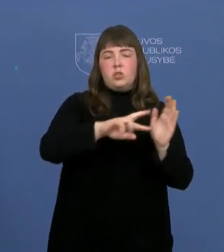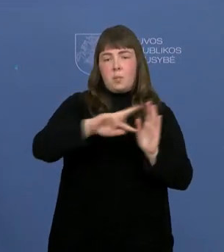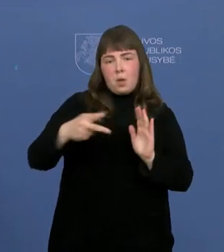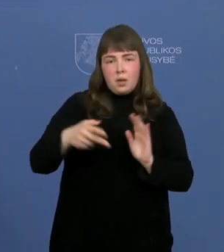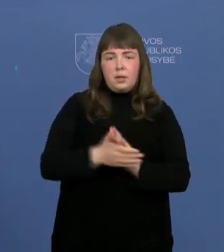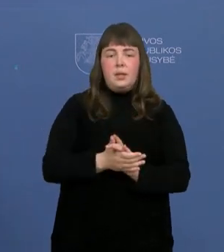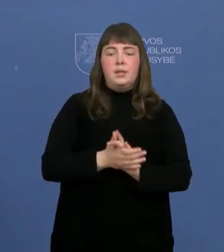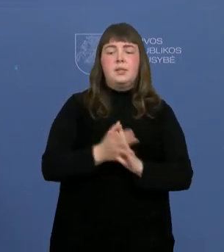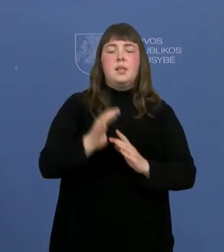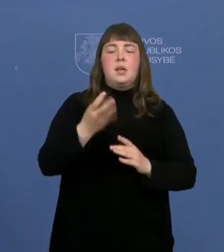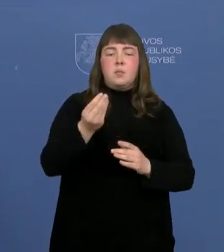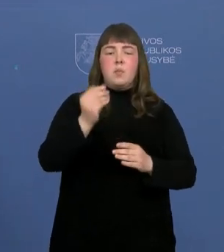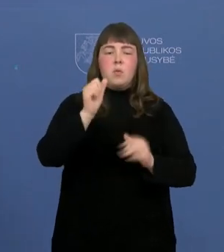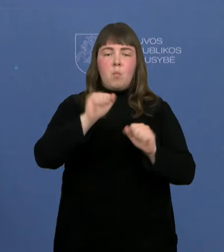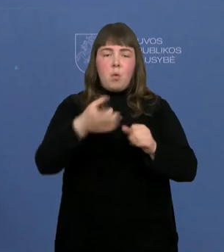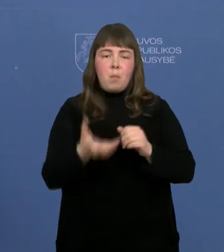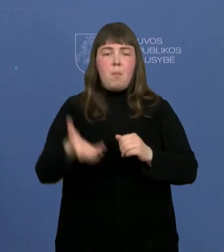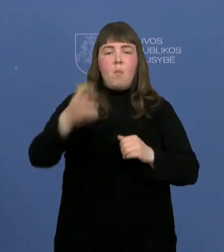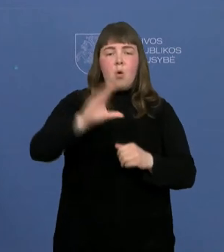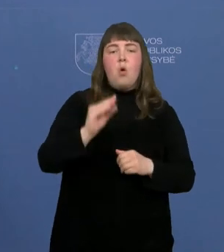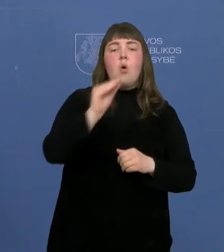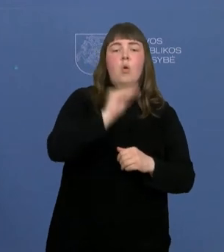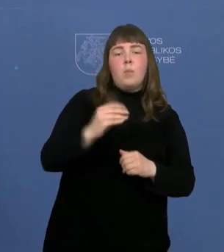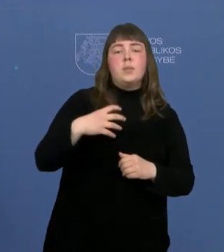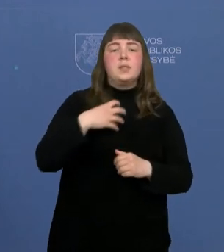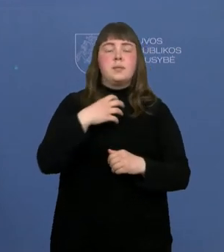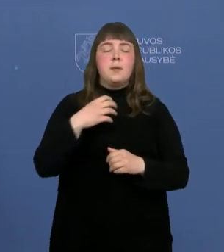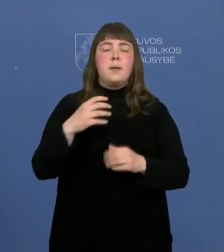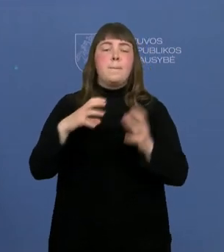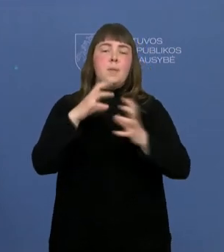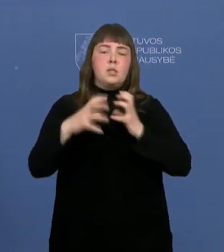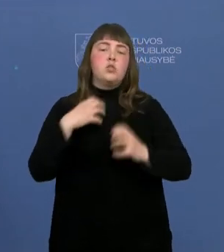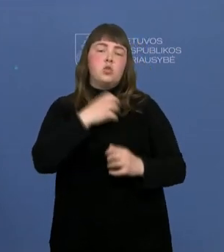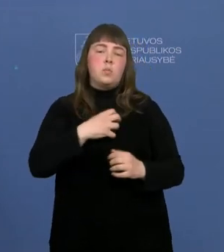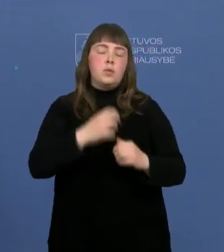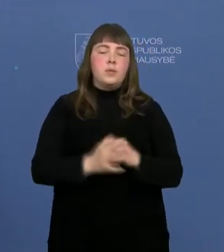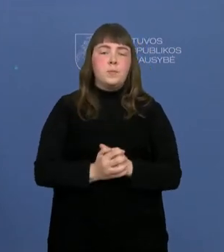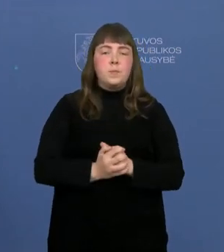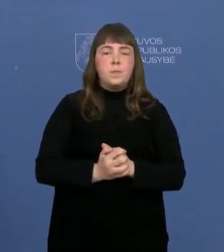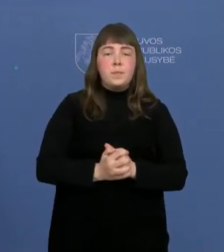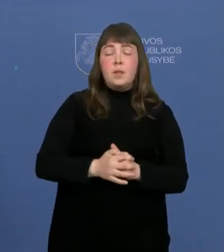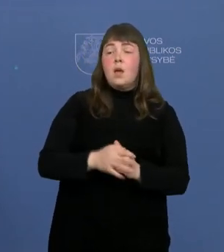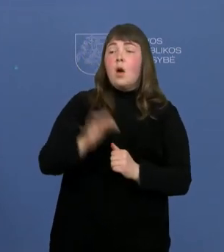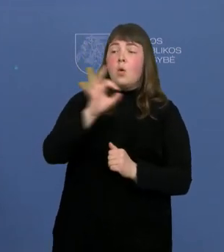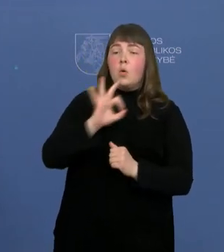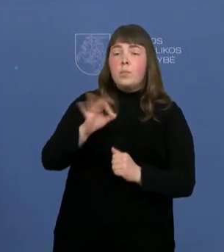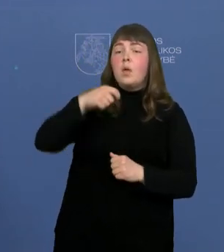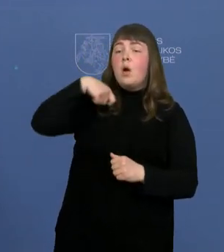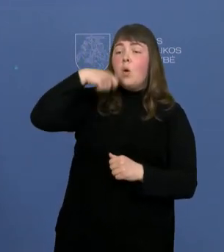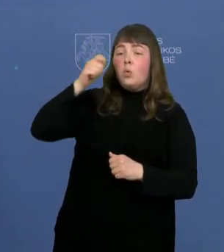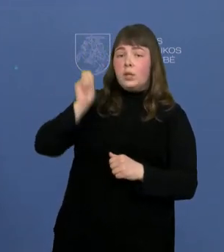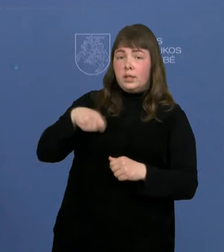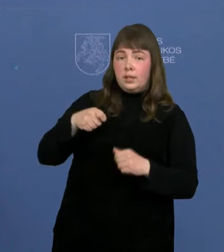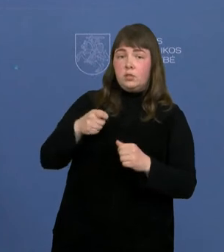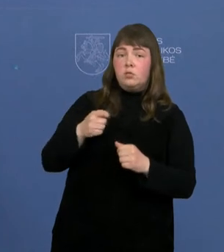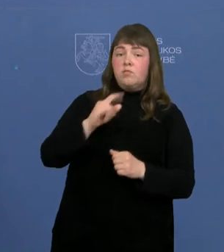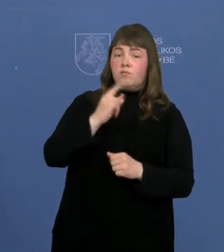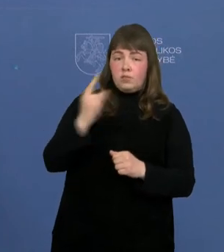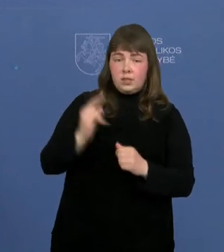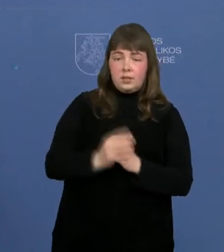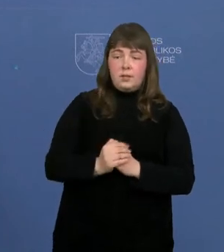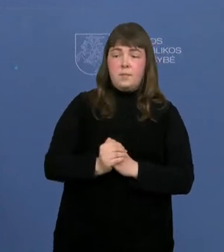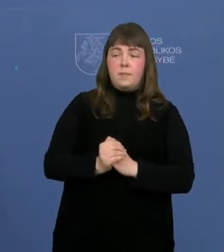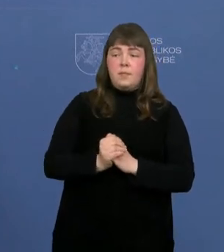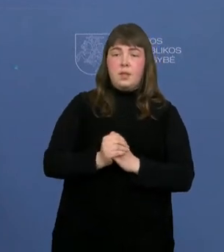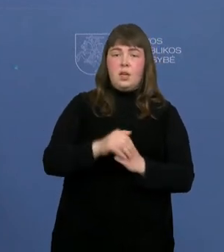didinti premijas už Europos ir pasaulio čempionatus. Dėl ukriniečių vaikų irgi trumpai tie